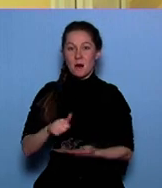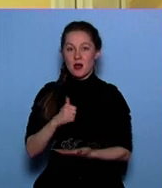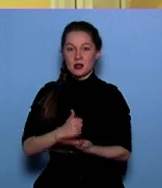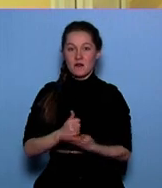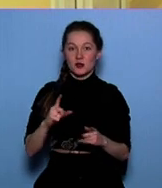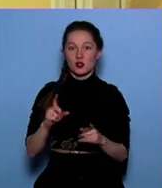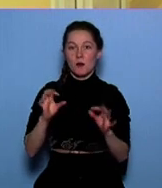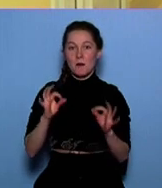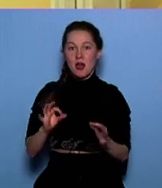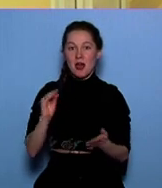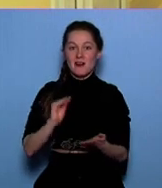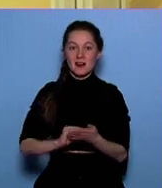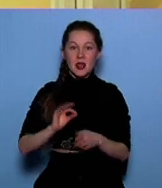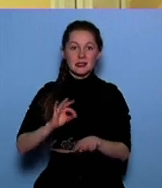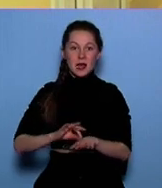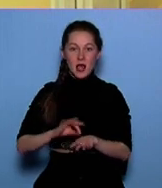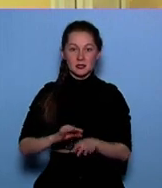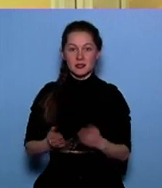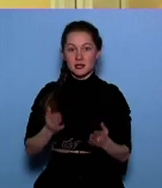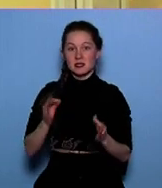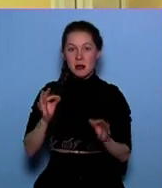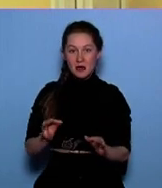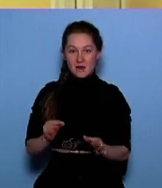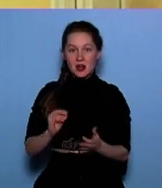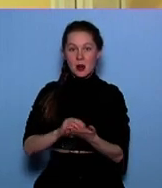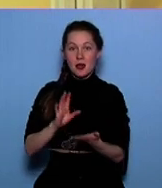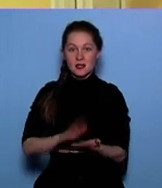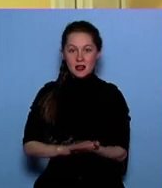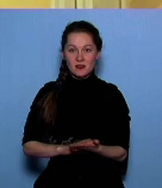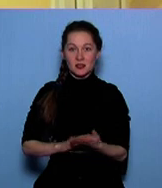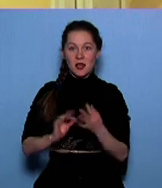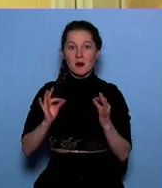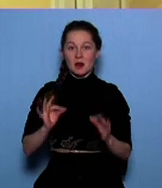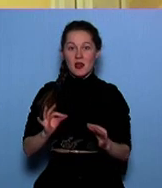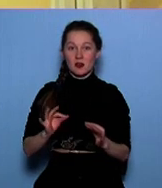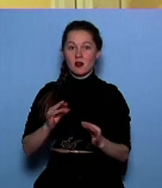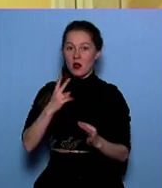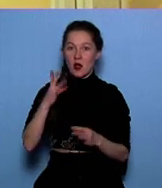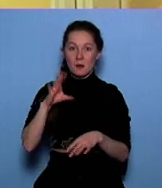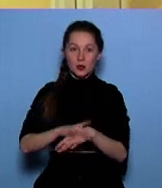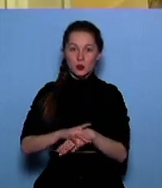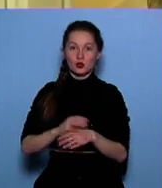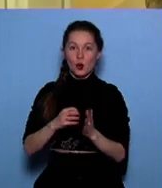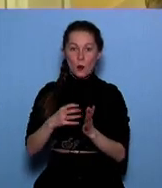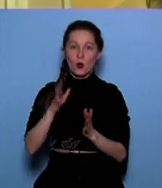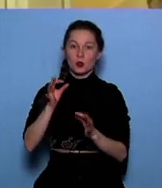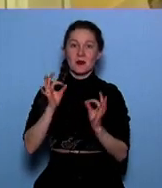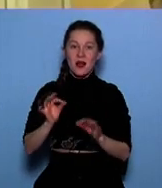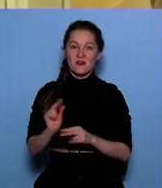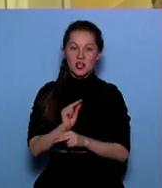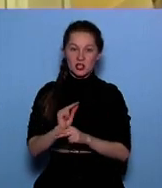правильно поставить диагноз. Если у нас правильно поставлен диагноз, правильно верифицирован опухоль, у нас будет правильное лечение. Есть